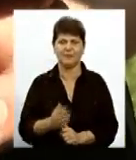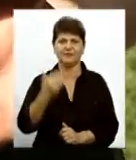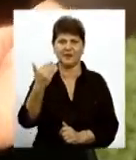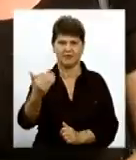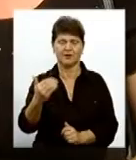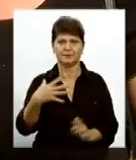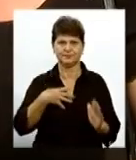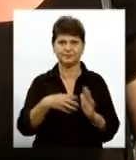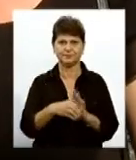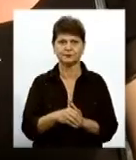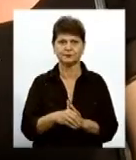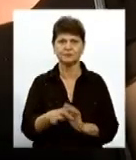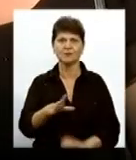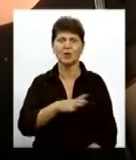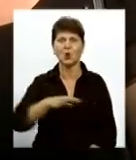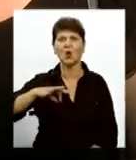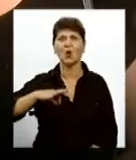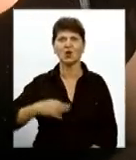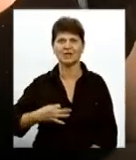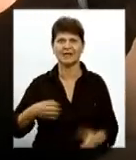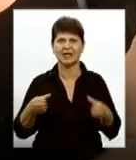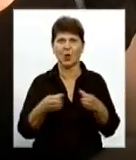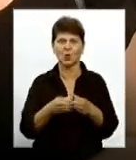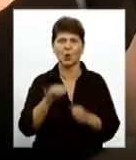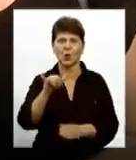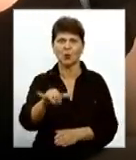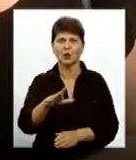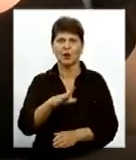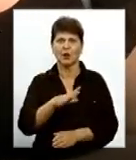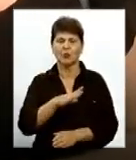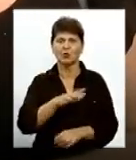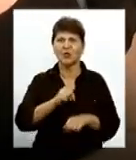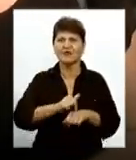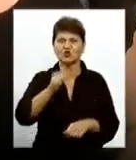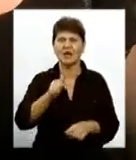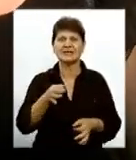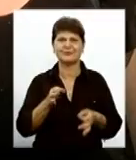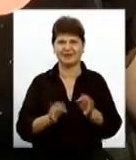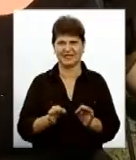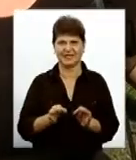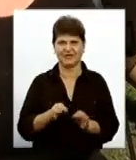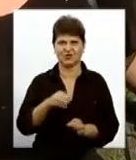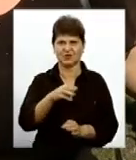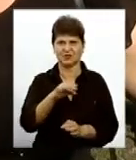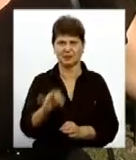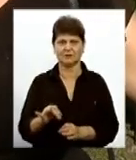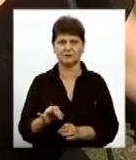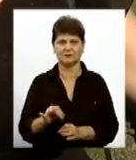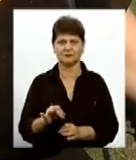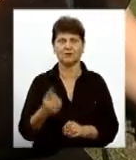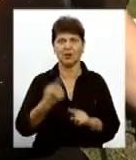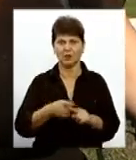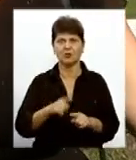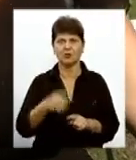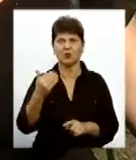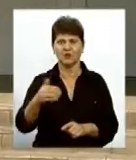пішов туди Він був в роздевіт році і в ньому було загостене почуття справедливості Тому